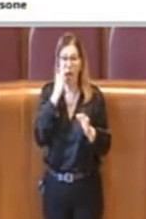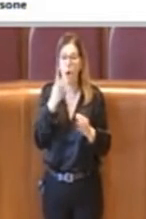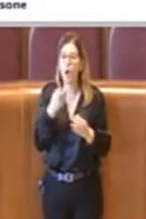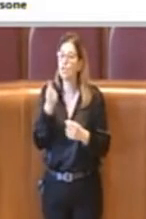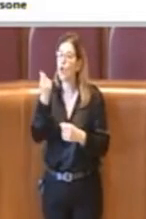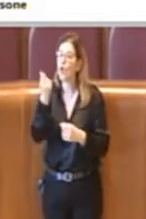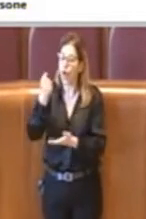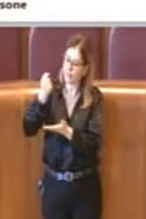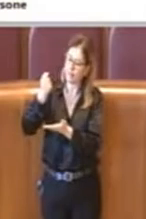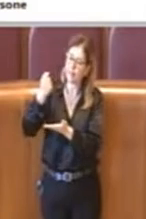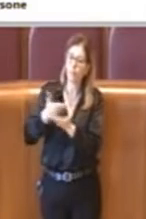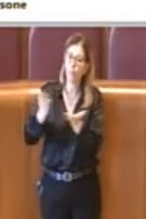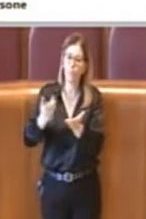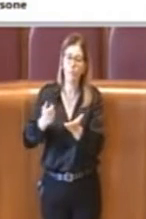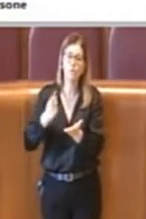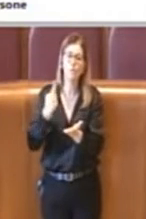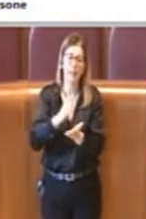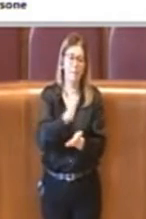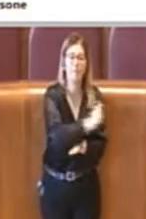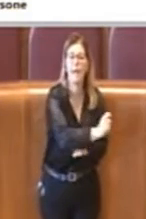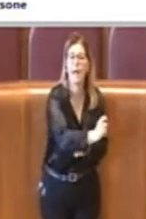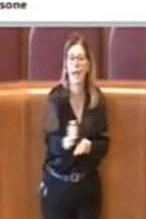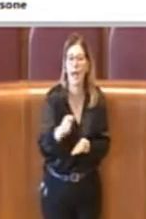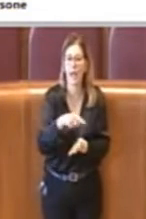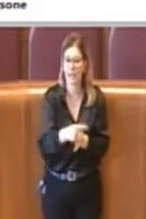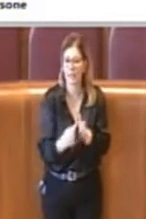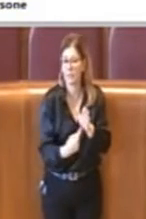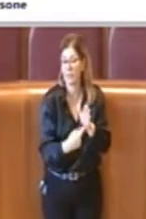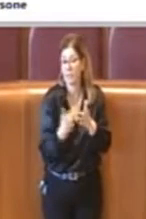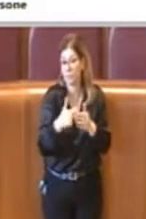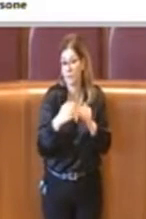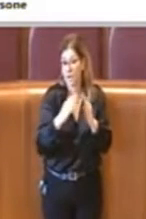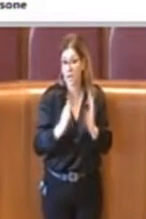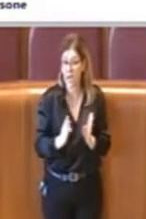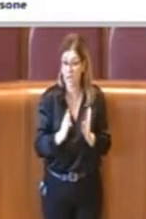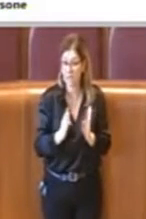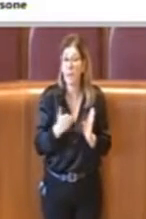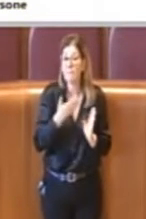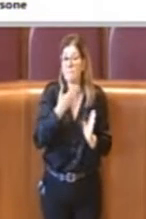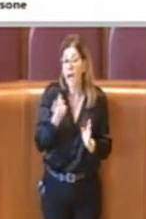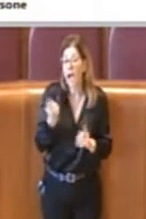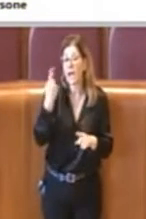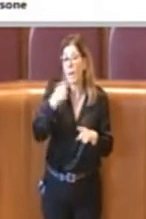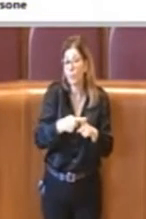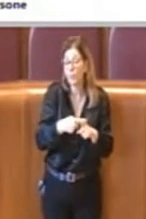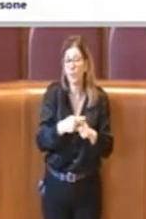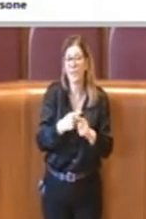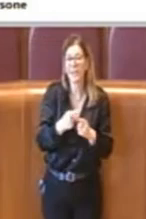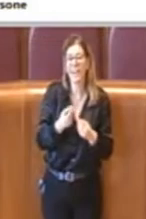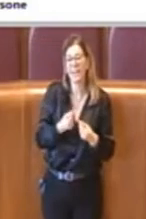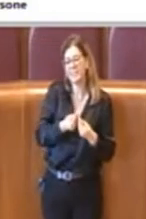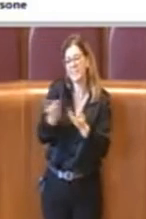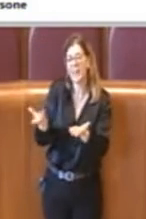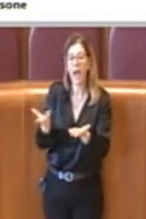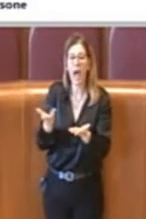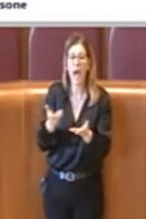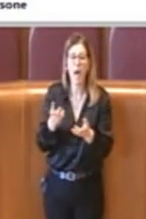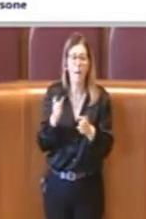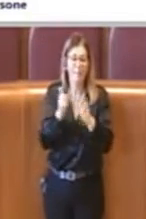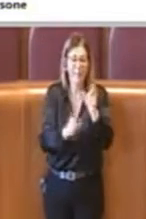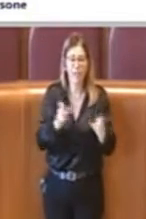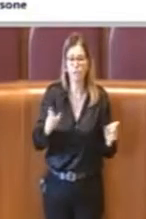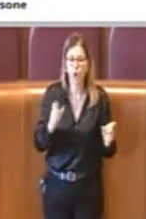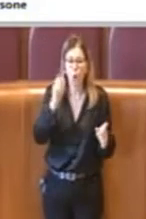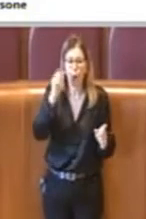pubblici, ma con una mancata programmazione e offerta culturale per la cittadinanza. Quindi è un tema che è